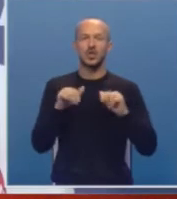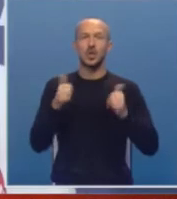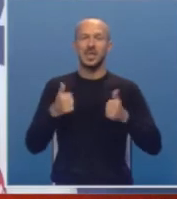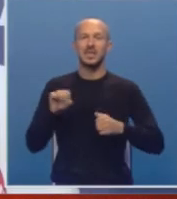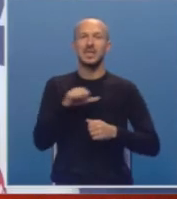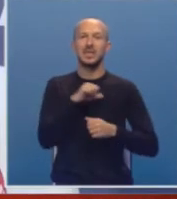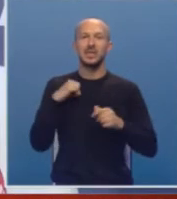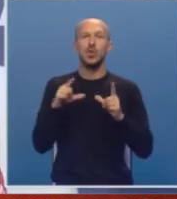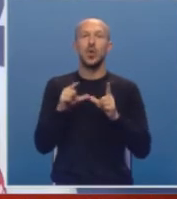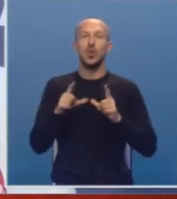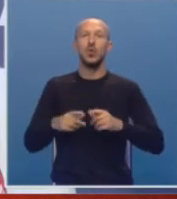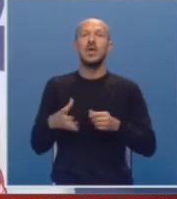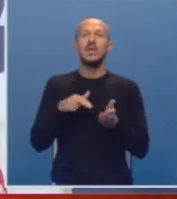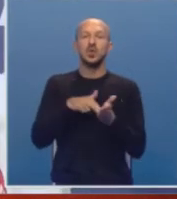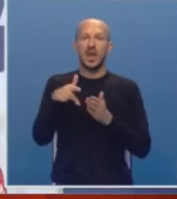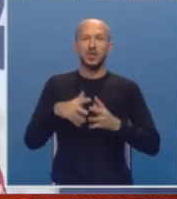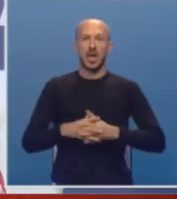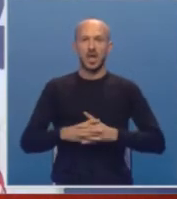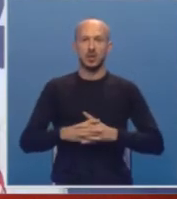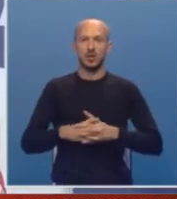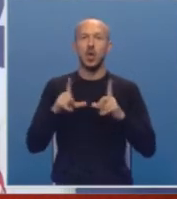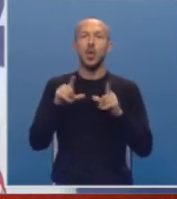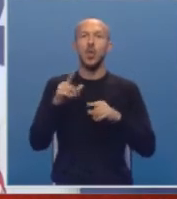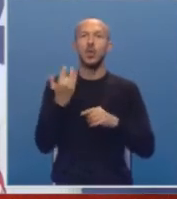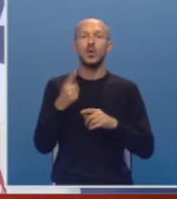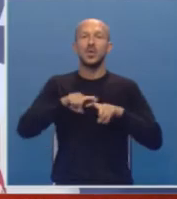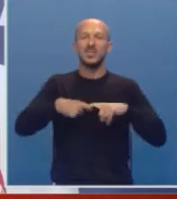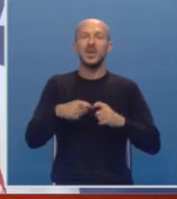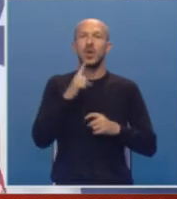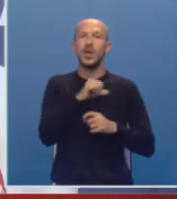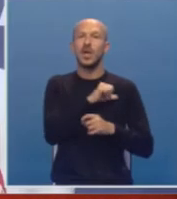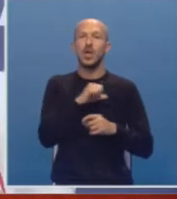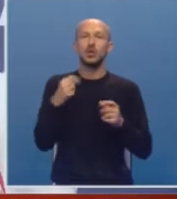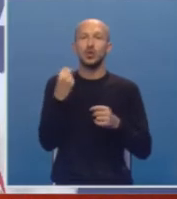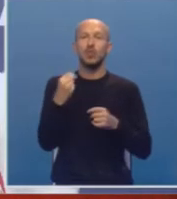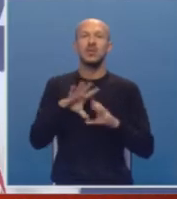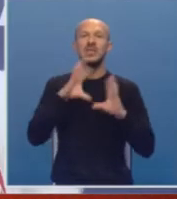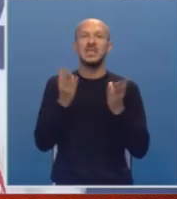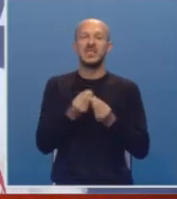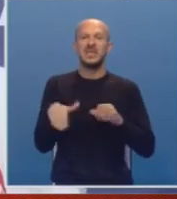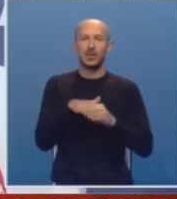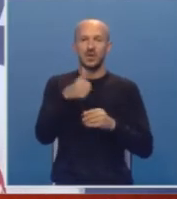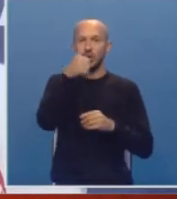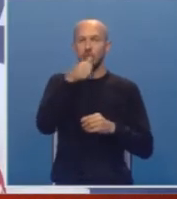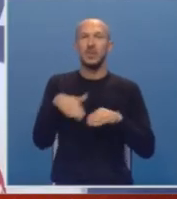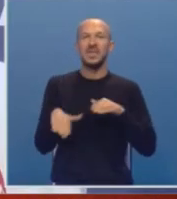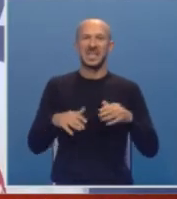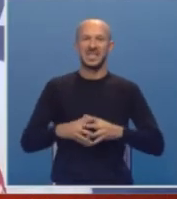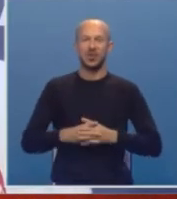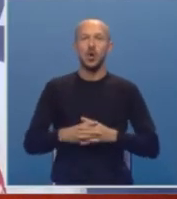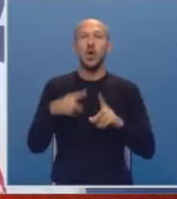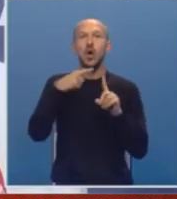da smo u principu iskoračili u nekoliko stvari koji su naravno na dobrobit zaposlenih, što i Ministarstvo